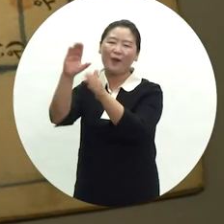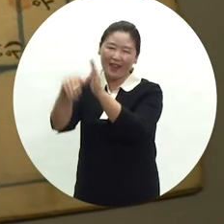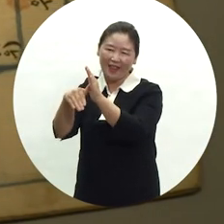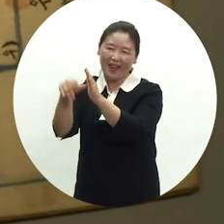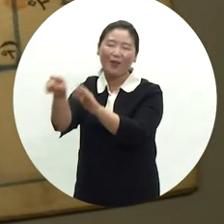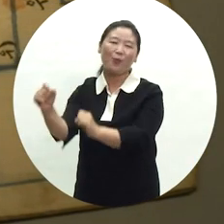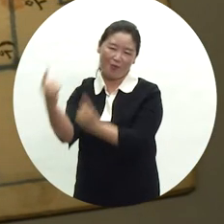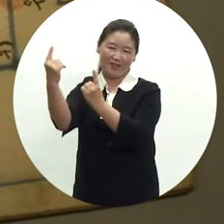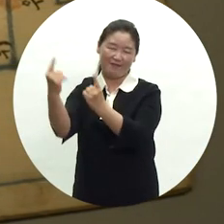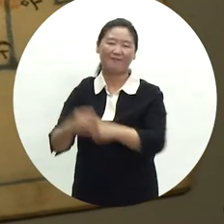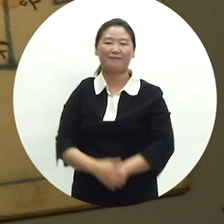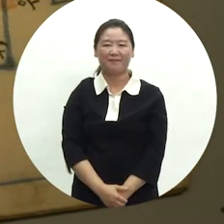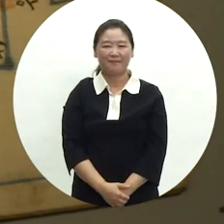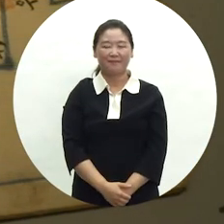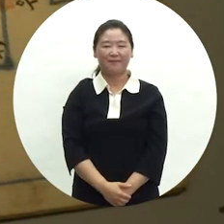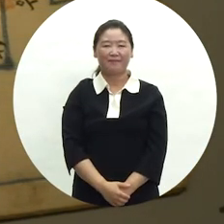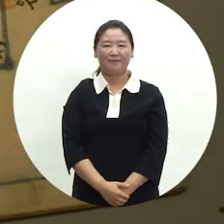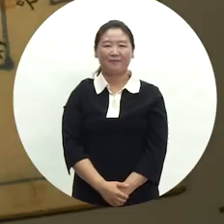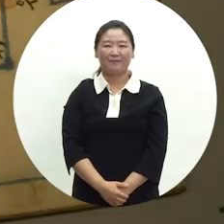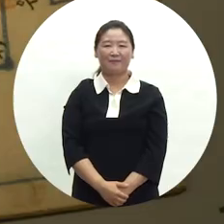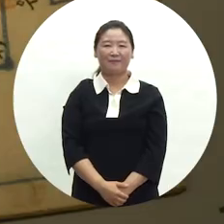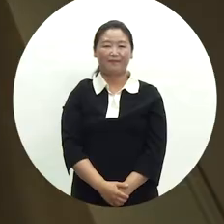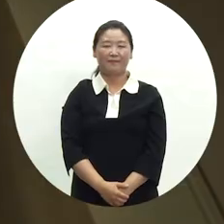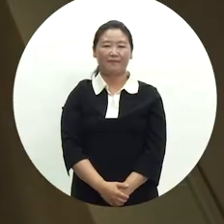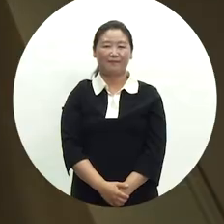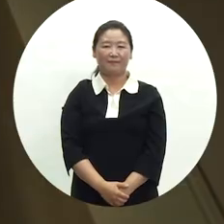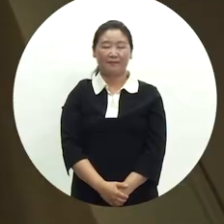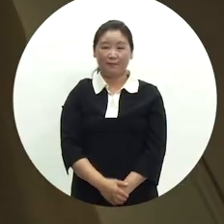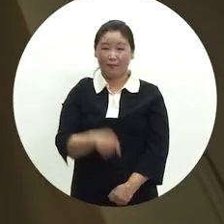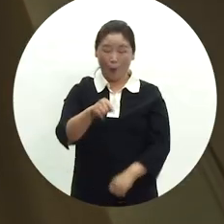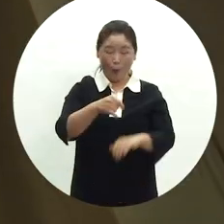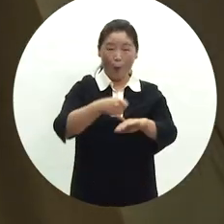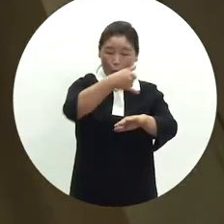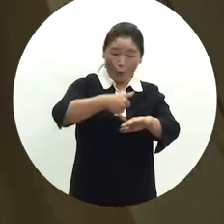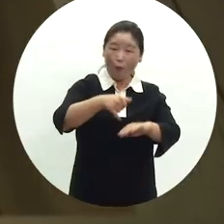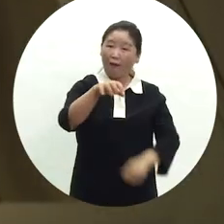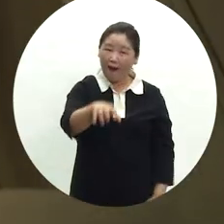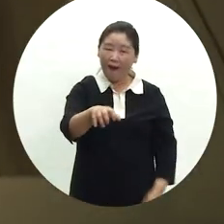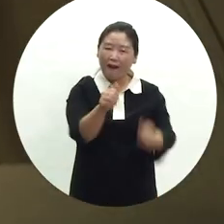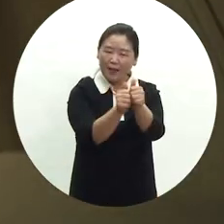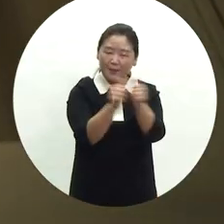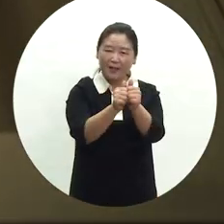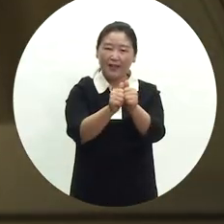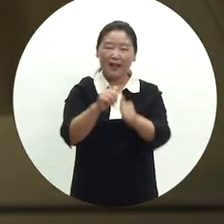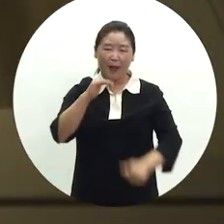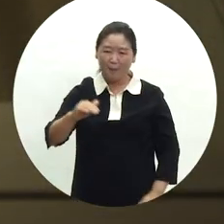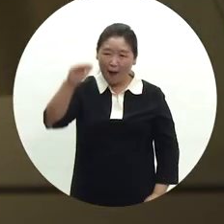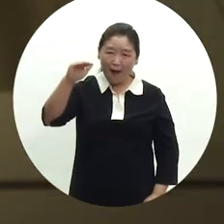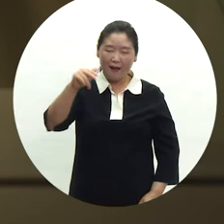성년식을 대신하였음을 소개하고 있습니다. 또한 농가의 남자는 일정한 나이가 되면